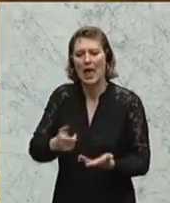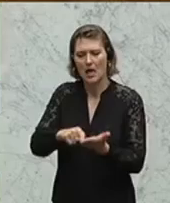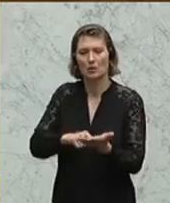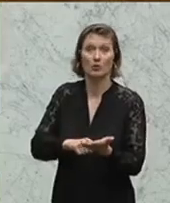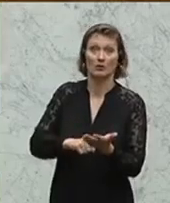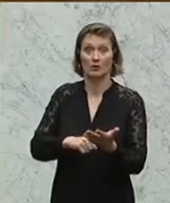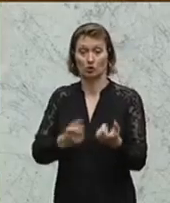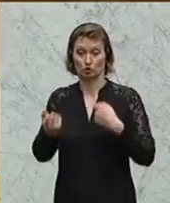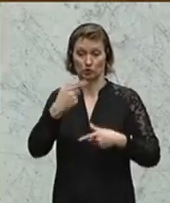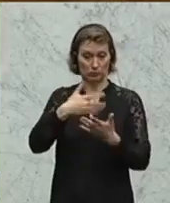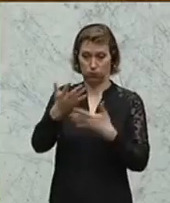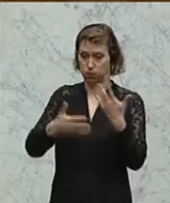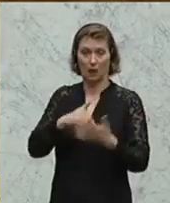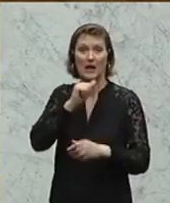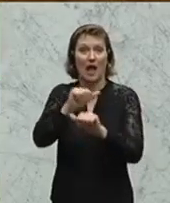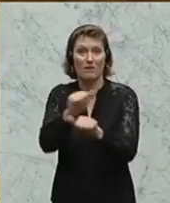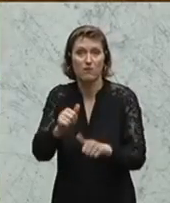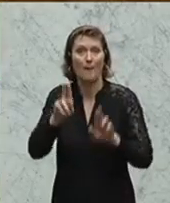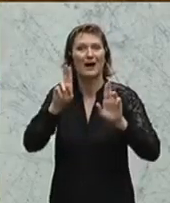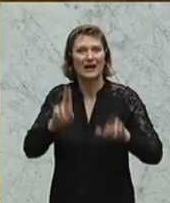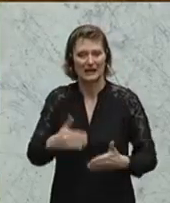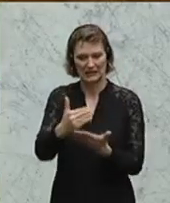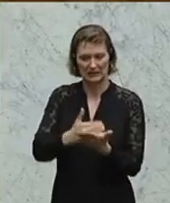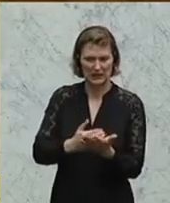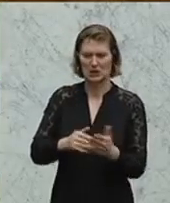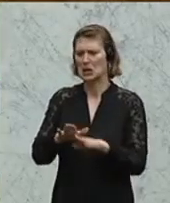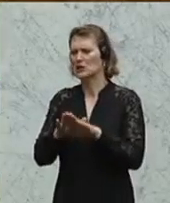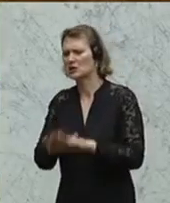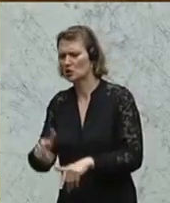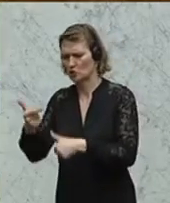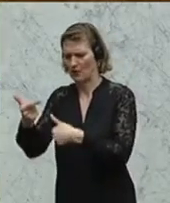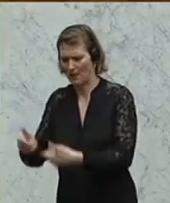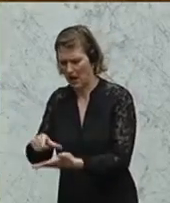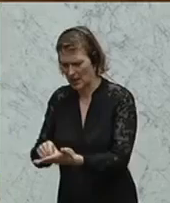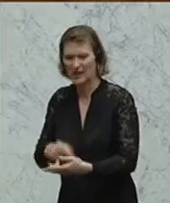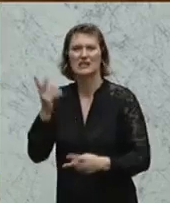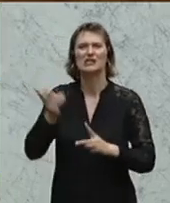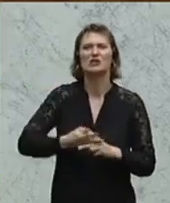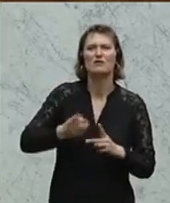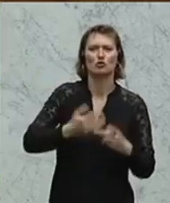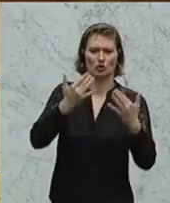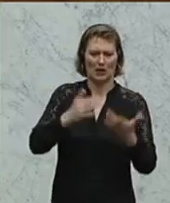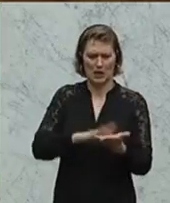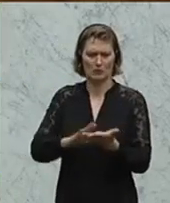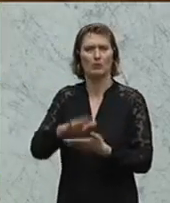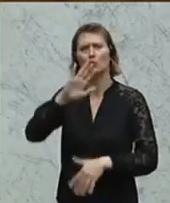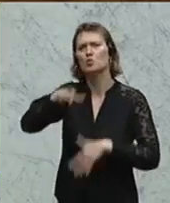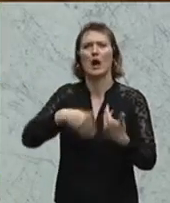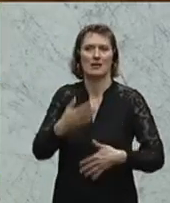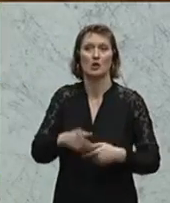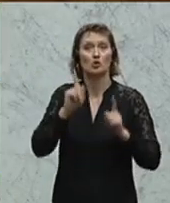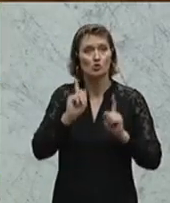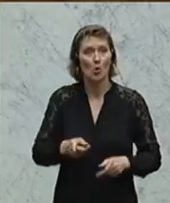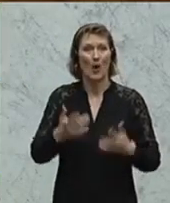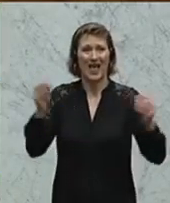wir jetzt bekommen, die keine Rechnungen sind, wo Tischbeleg, Zwischenrechnung oder Sonstiges draufsteht, dass